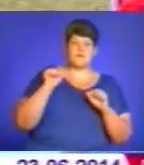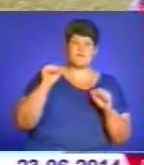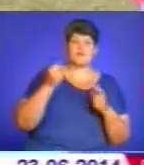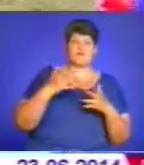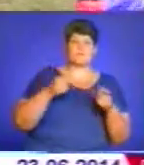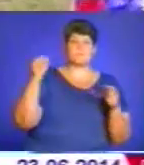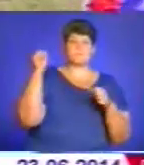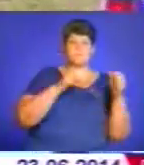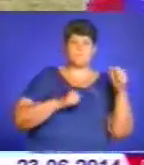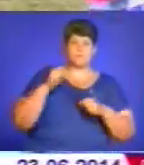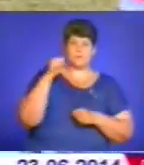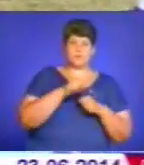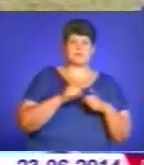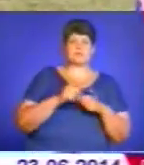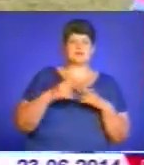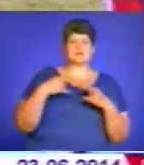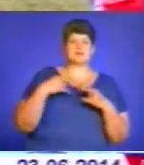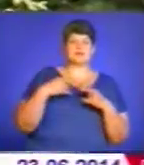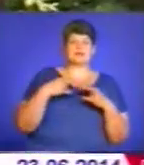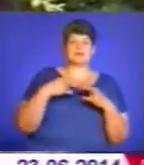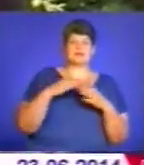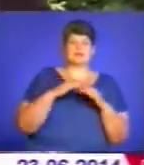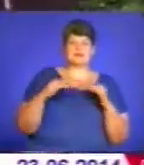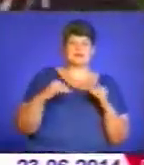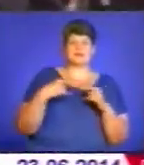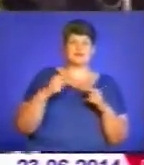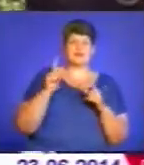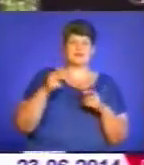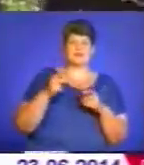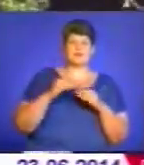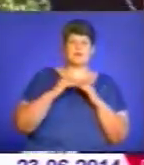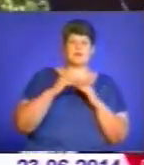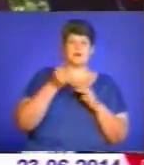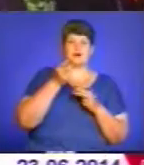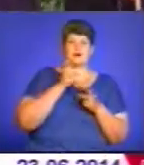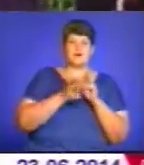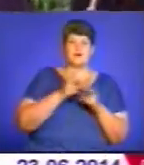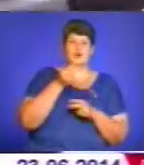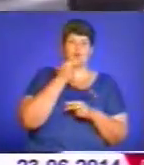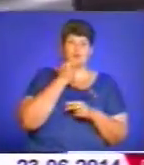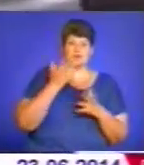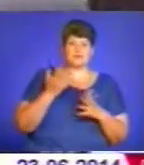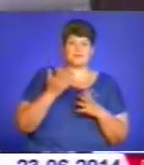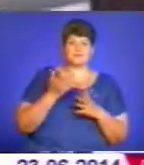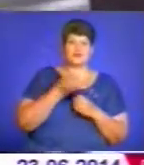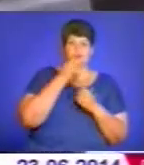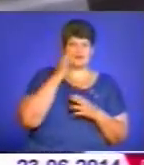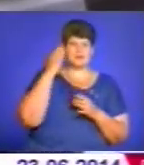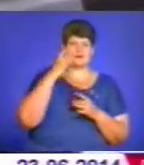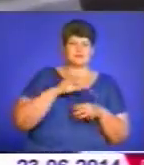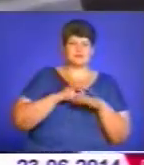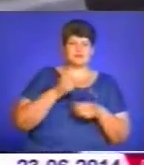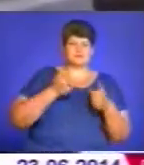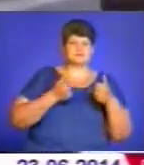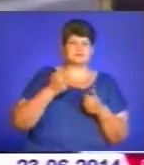настільний футбол. Для учасників організували навіть польову кухню. Найбільше раділи змаганням діти. Хороша ідея провести таку дворову